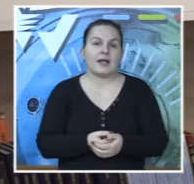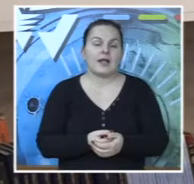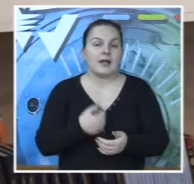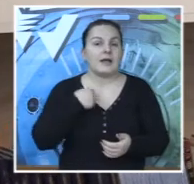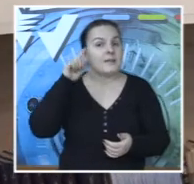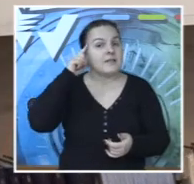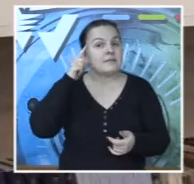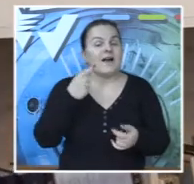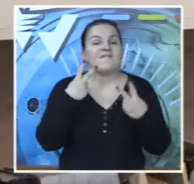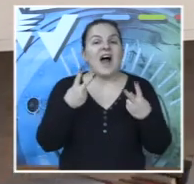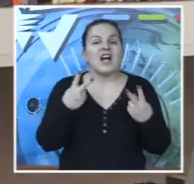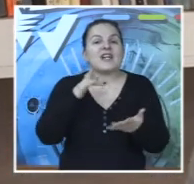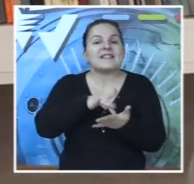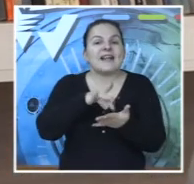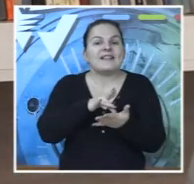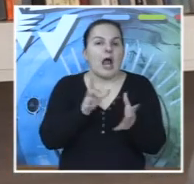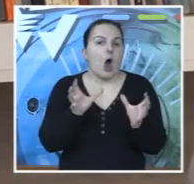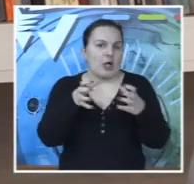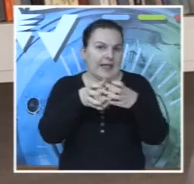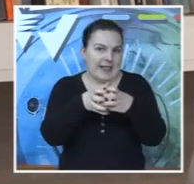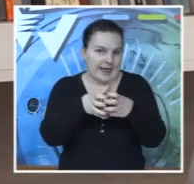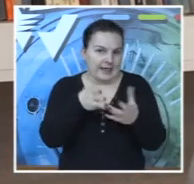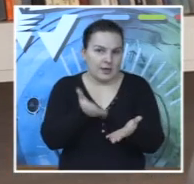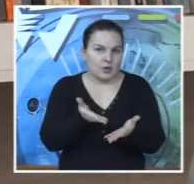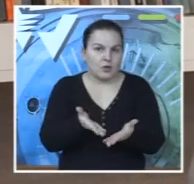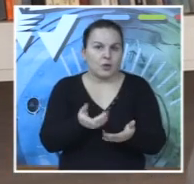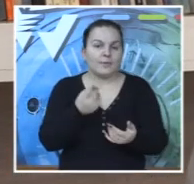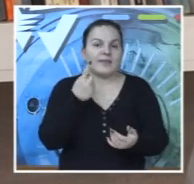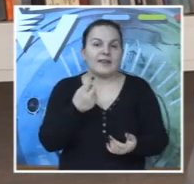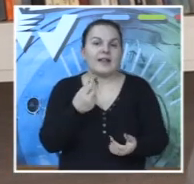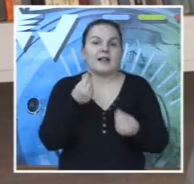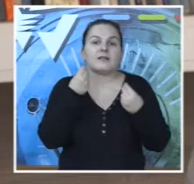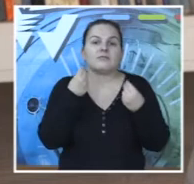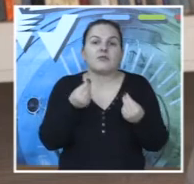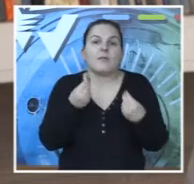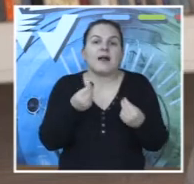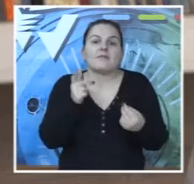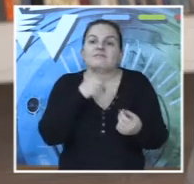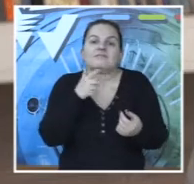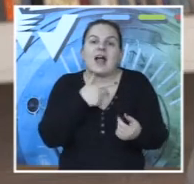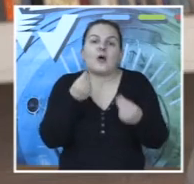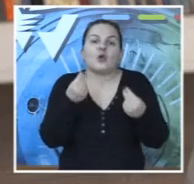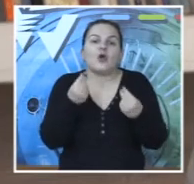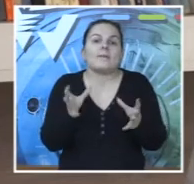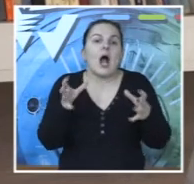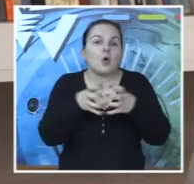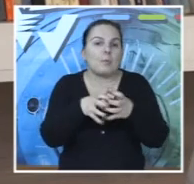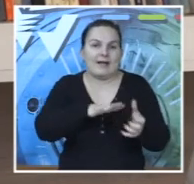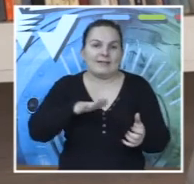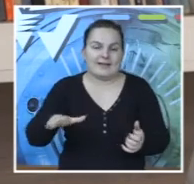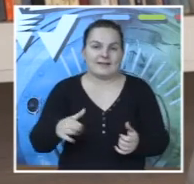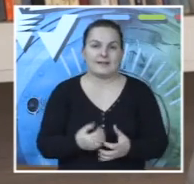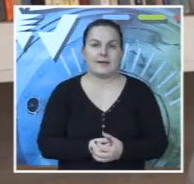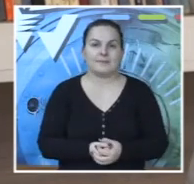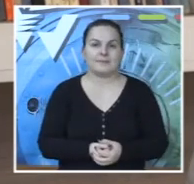meni, izuzetno važno je bilo odeljenje sredina u kojoj se on našao. Jedna izuzetno, izuzetno kvalitetna